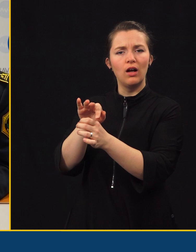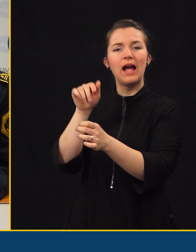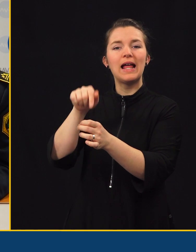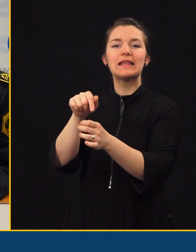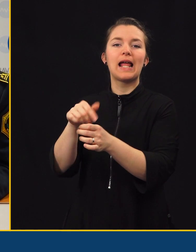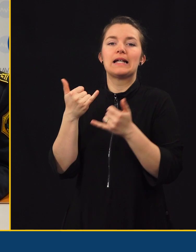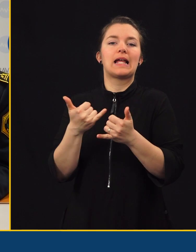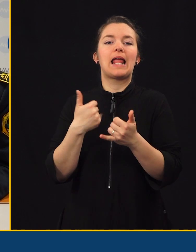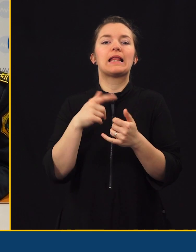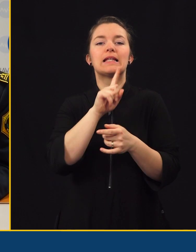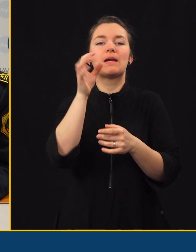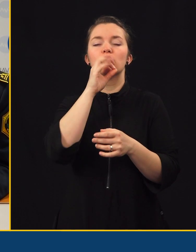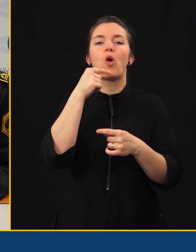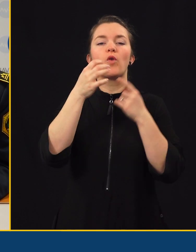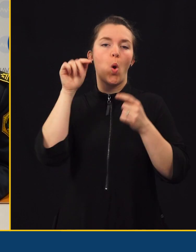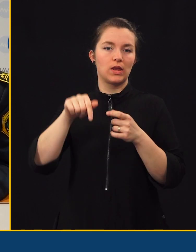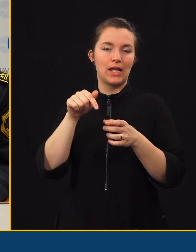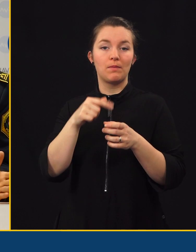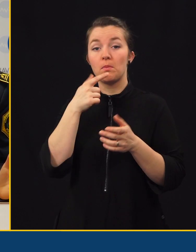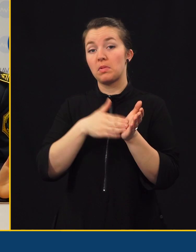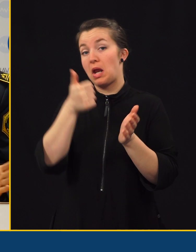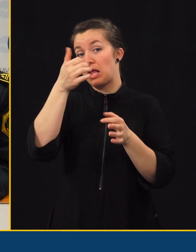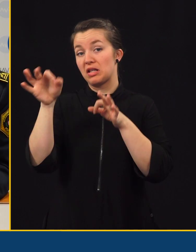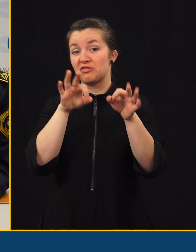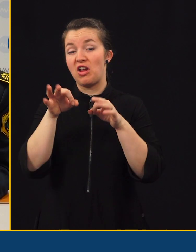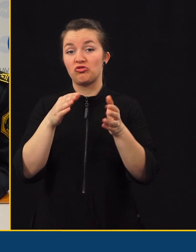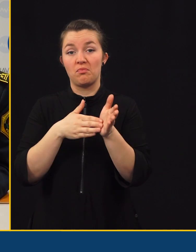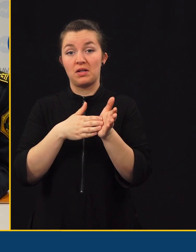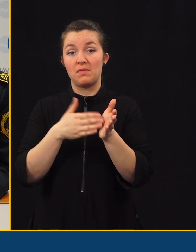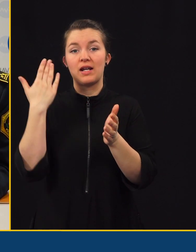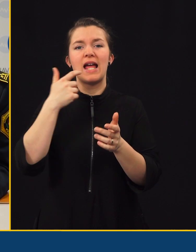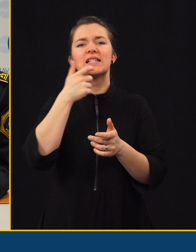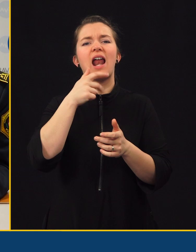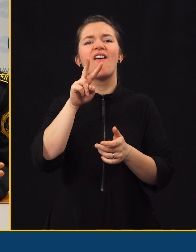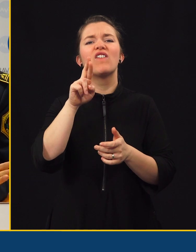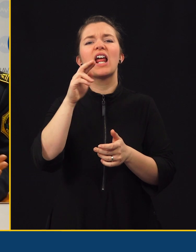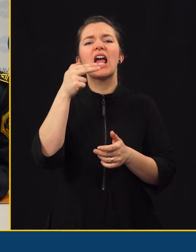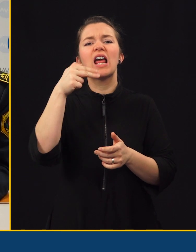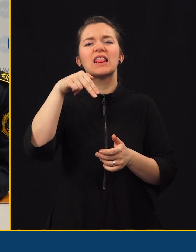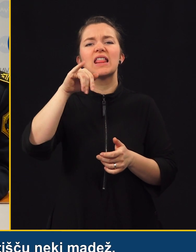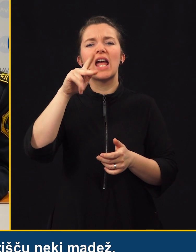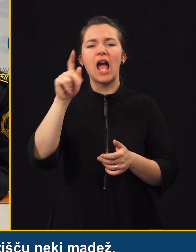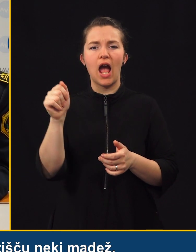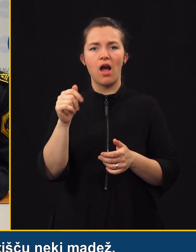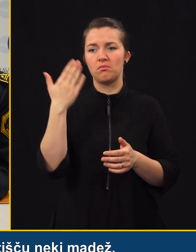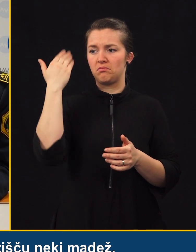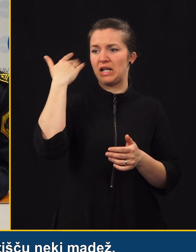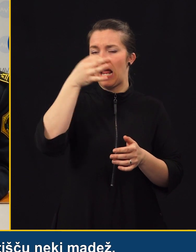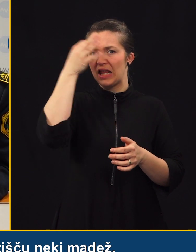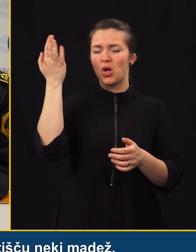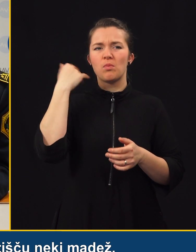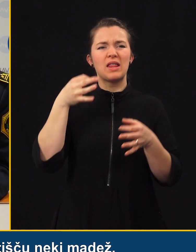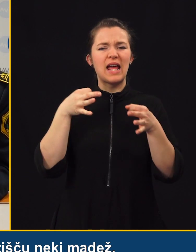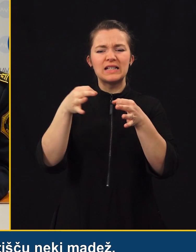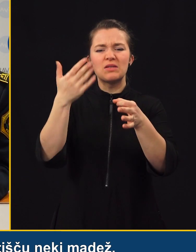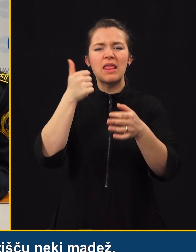seveda tle nisem zdaj izpostavljal. Recimo en svežji primer je nekje stara vrhnika, zdajle par dni nazaj, ko je bilo